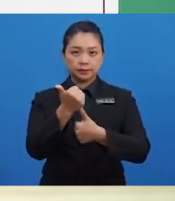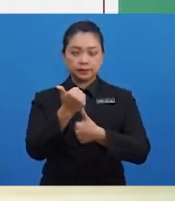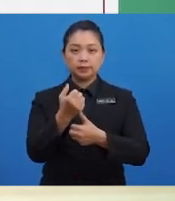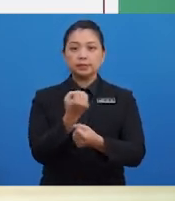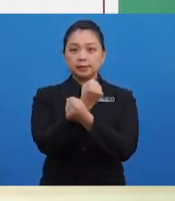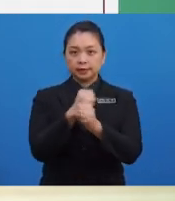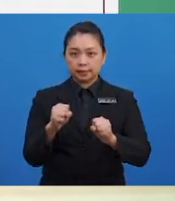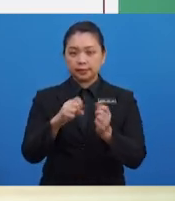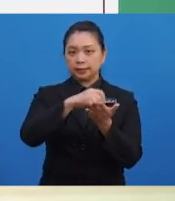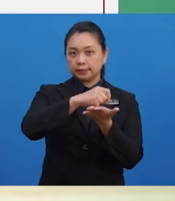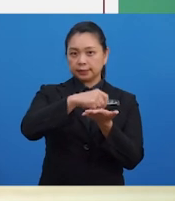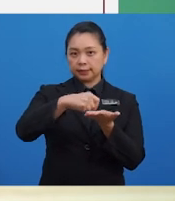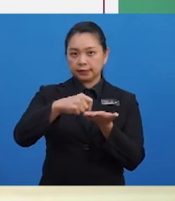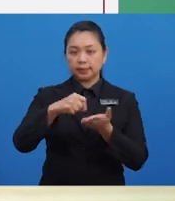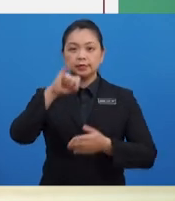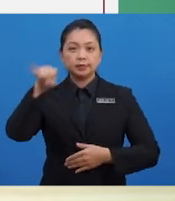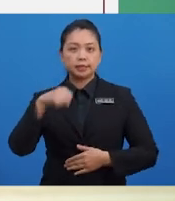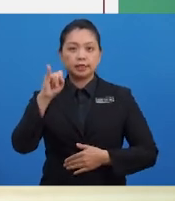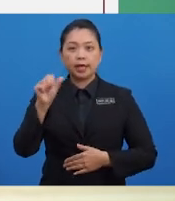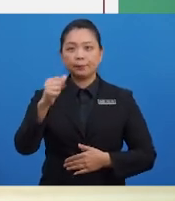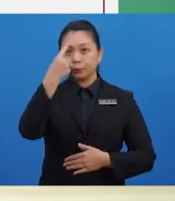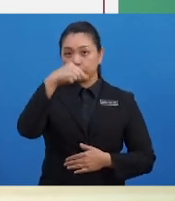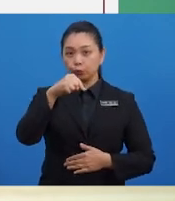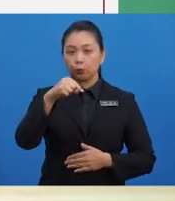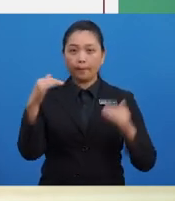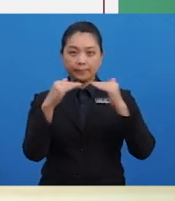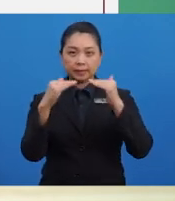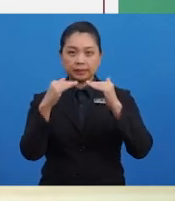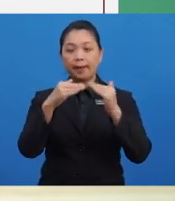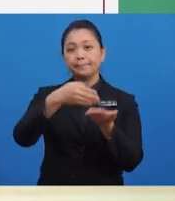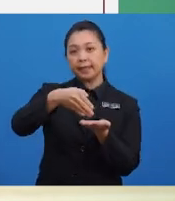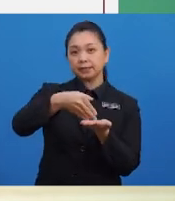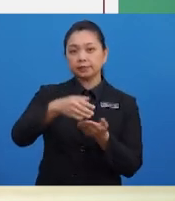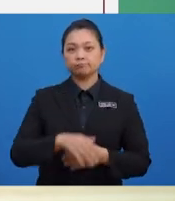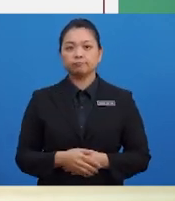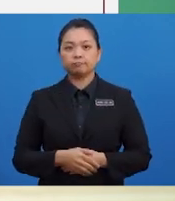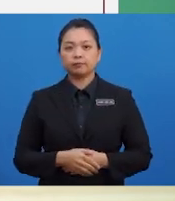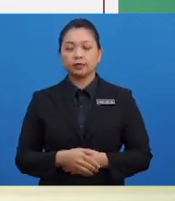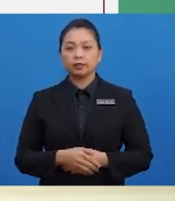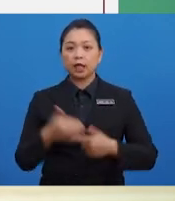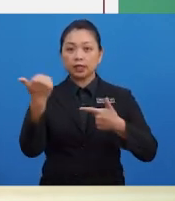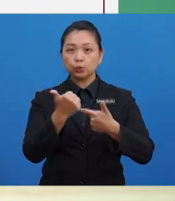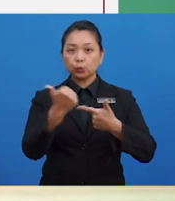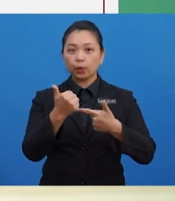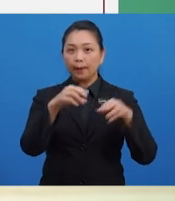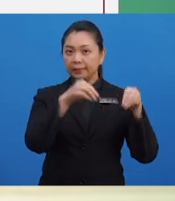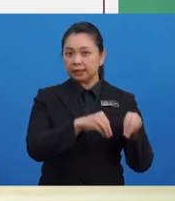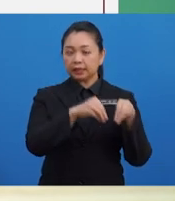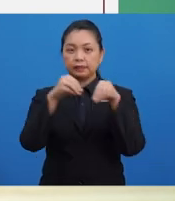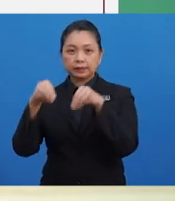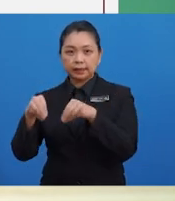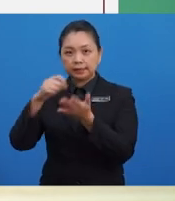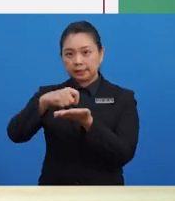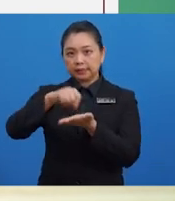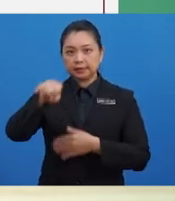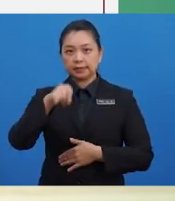catatan jurnal arm untuk pelarasan belanja. Kedua, memindahkan catatan jurnal arm ke dalam leja arm.